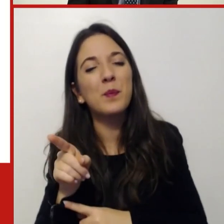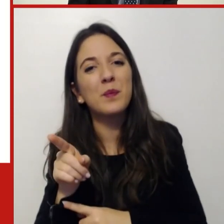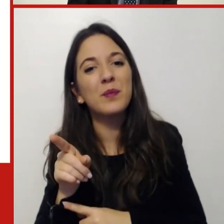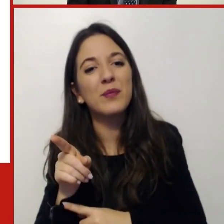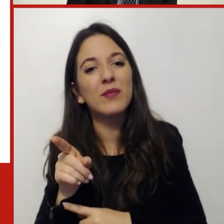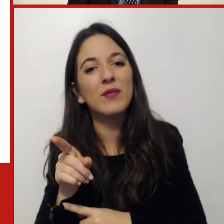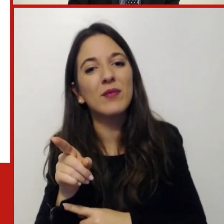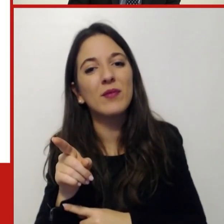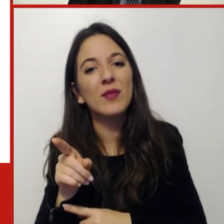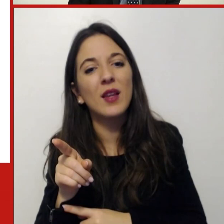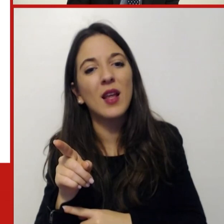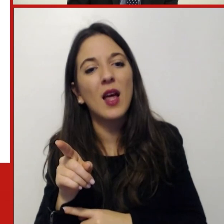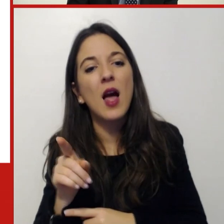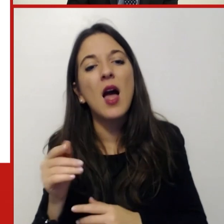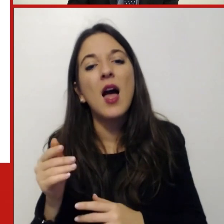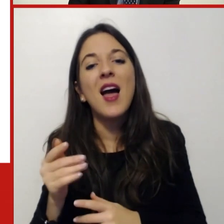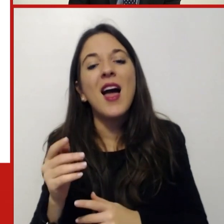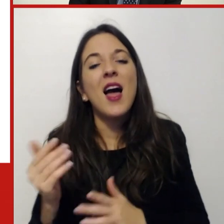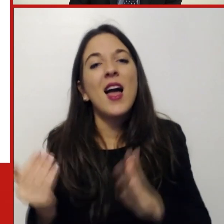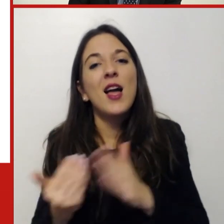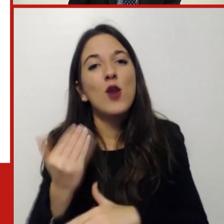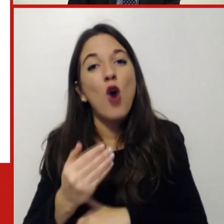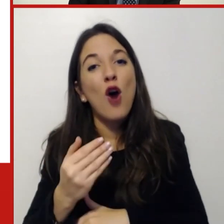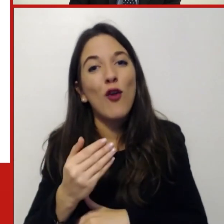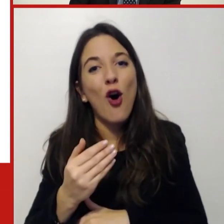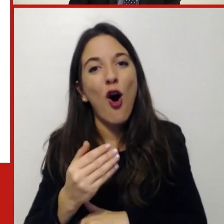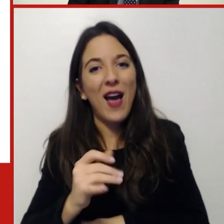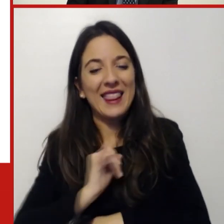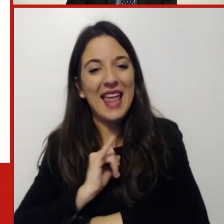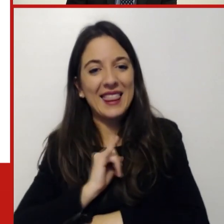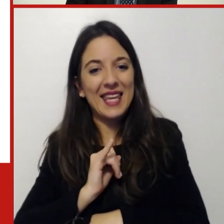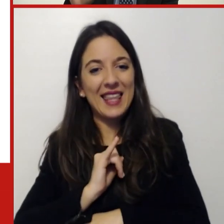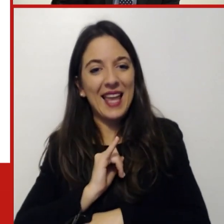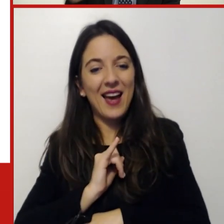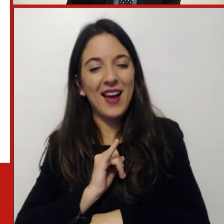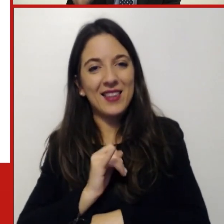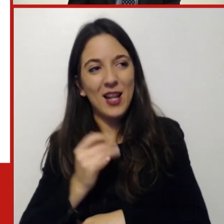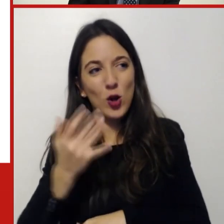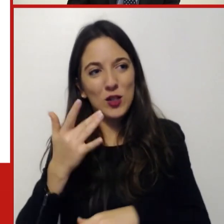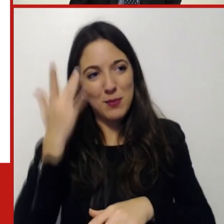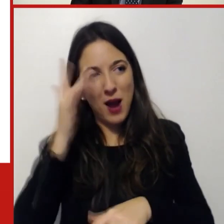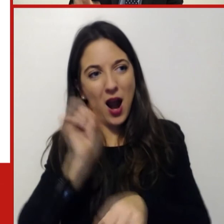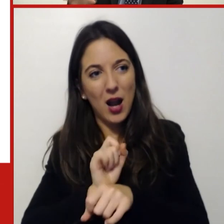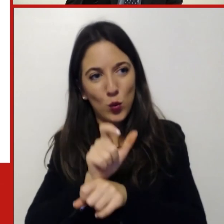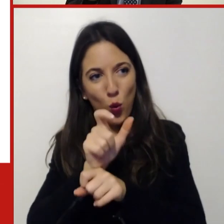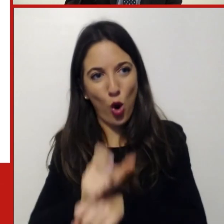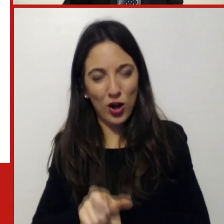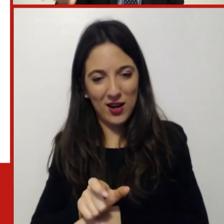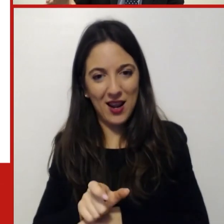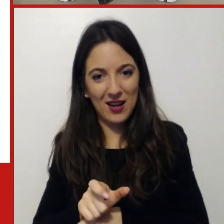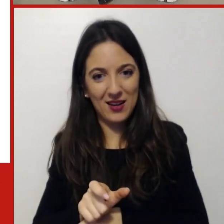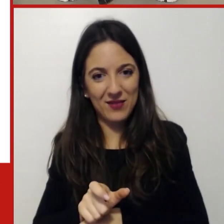identikit dello smart worker quali saranno le qualità che si accentueranno e cosa rischia di assopirsi o di scomparire in generale appunto facendo un di sintesi